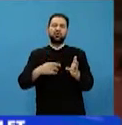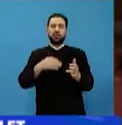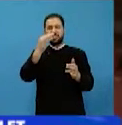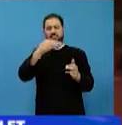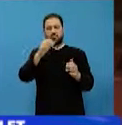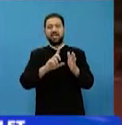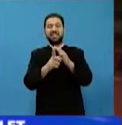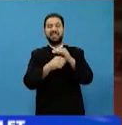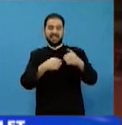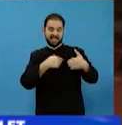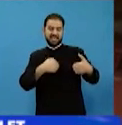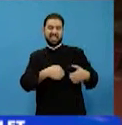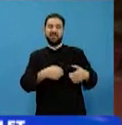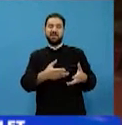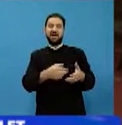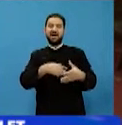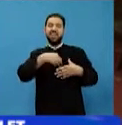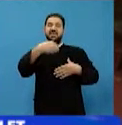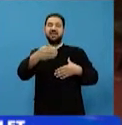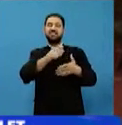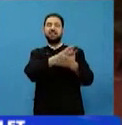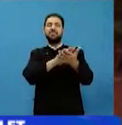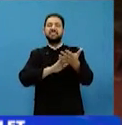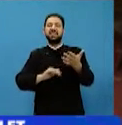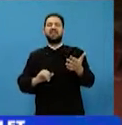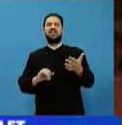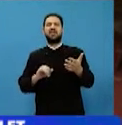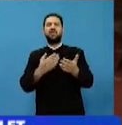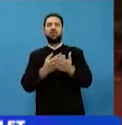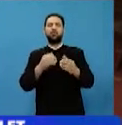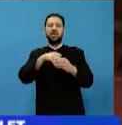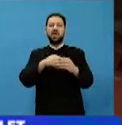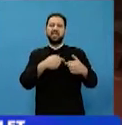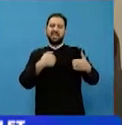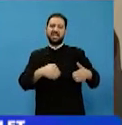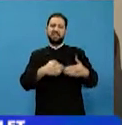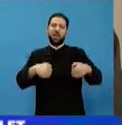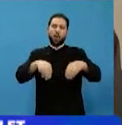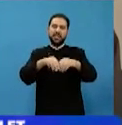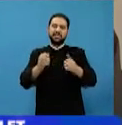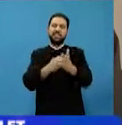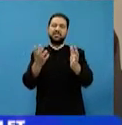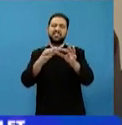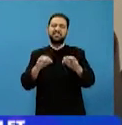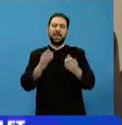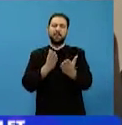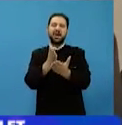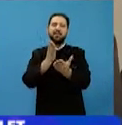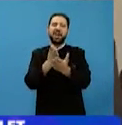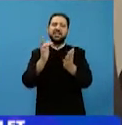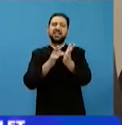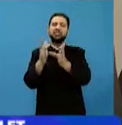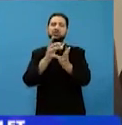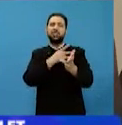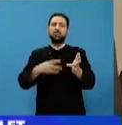necurățiile pentru că în inima noastră trebuie să fie permanent Hristos. Dacă noi suntem buni, atunci toate